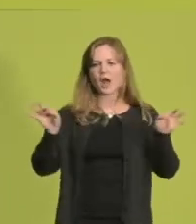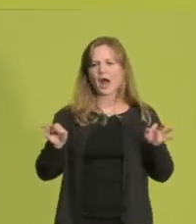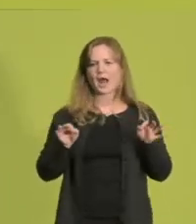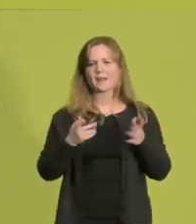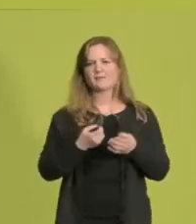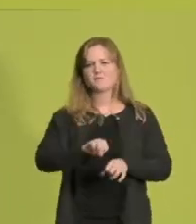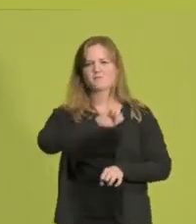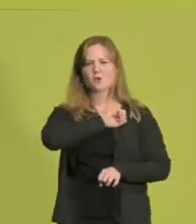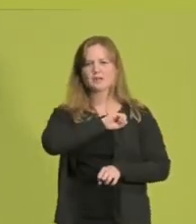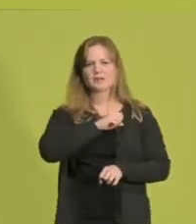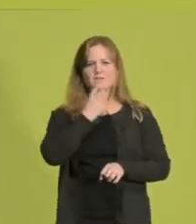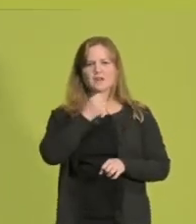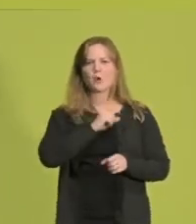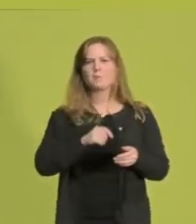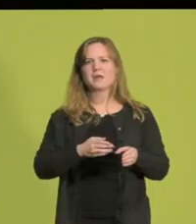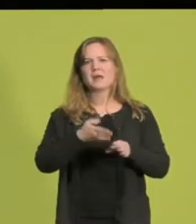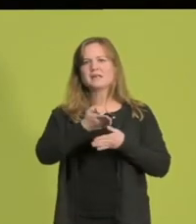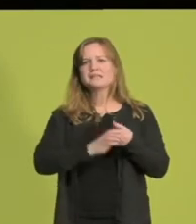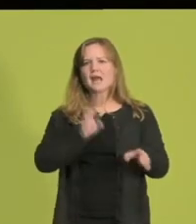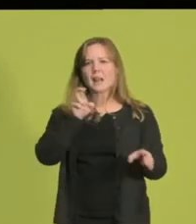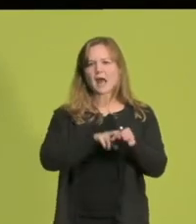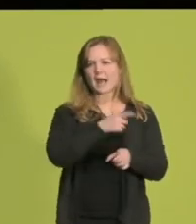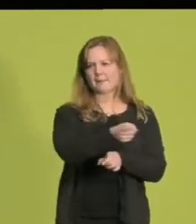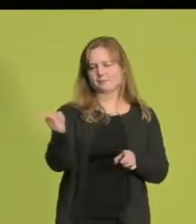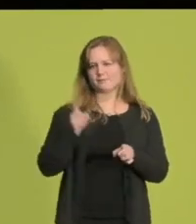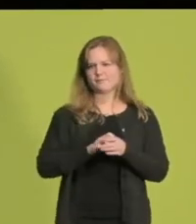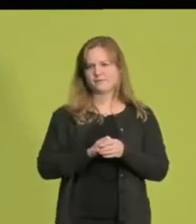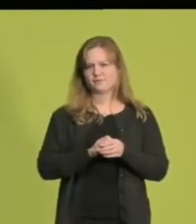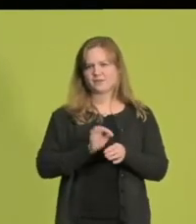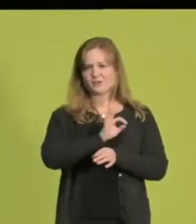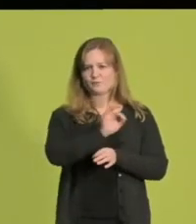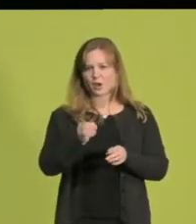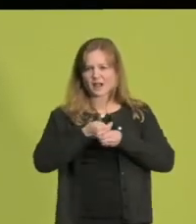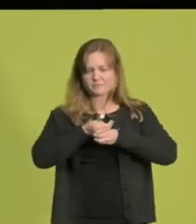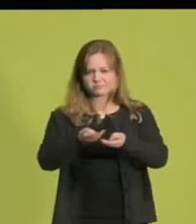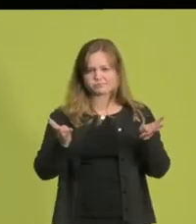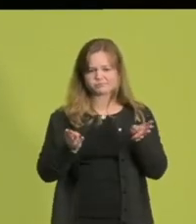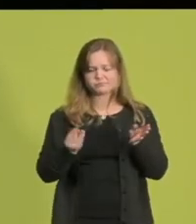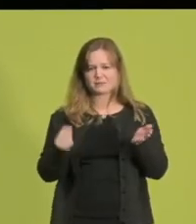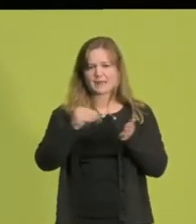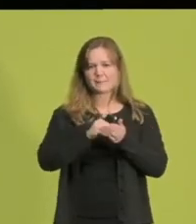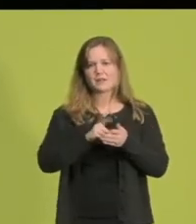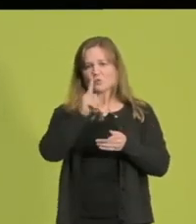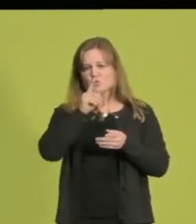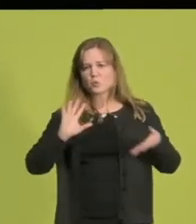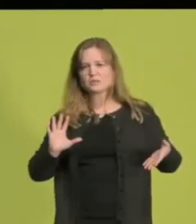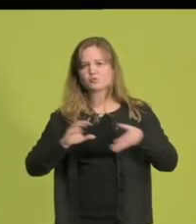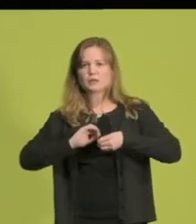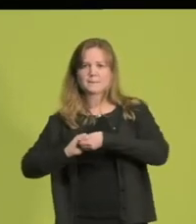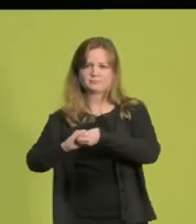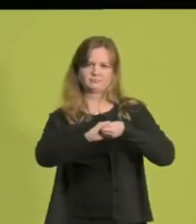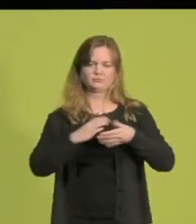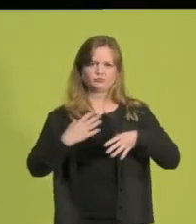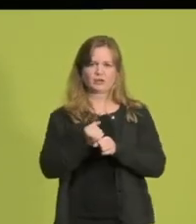dass wir mehr Teilhabe haben. Denn für alle da sein, das sichert unser Dasein. Nur gemeinsam können wir diesen Wandel, vor